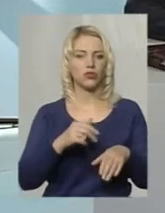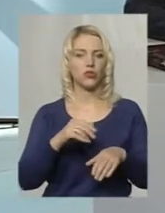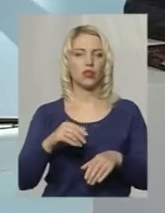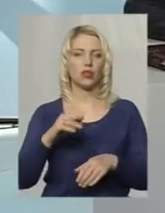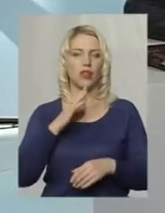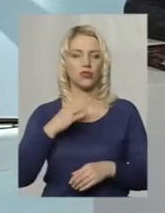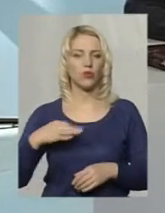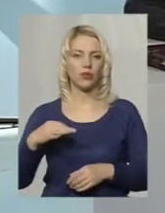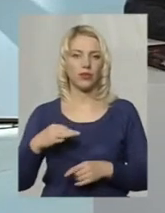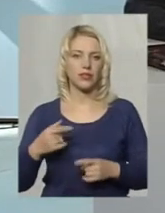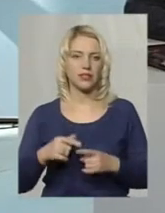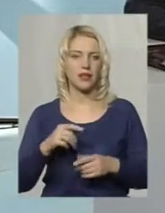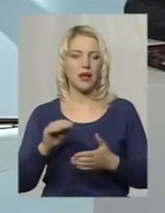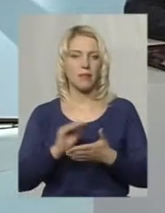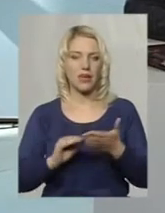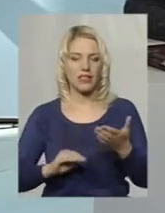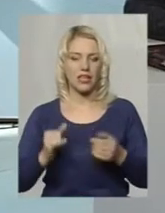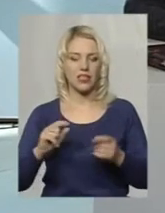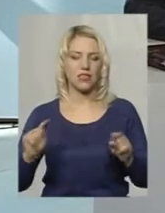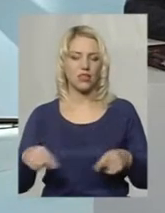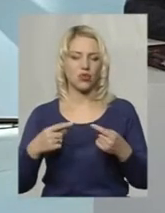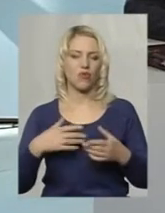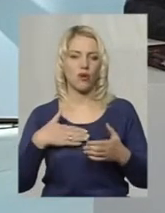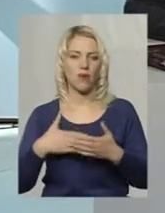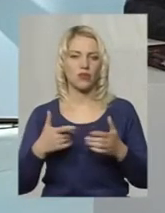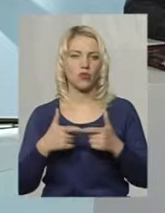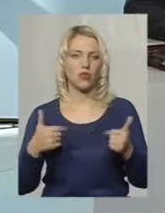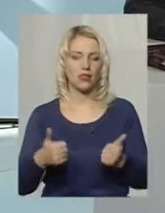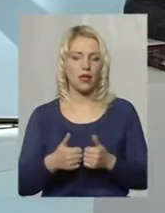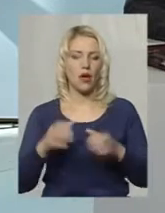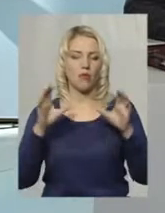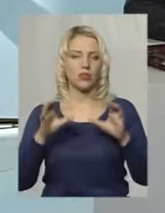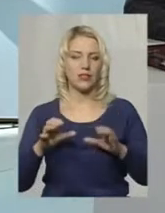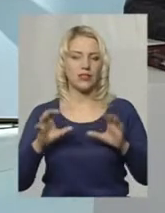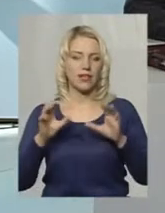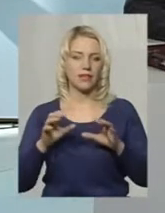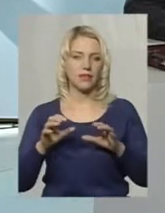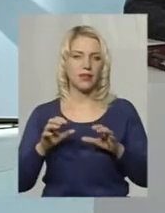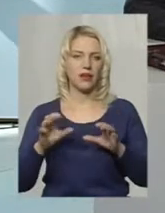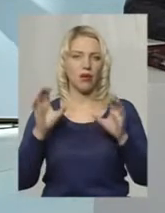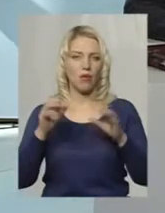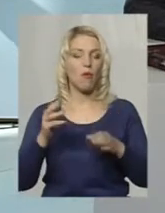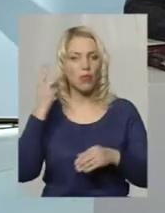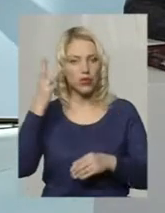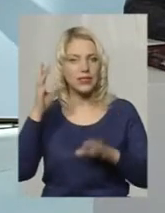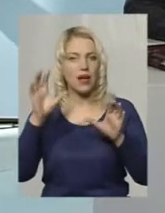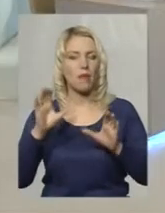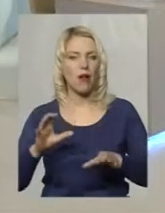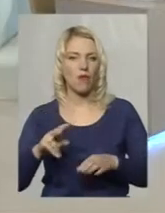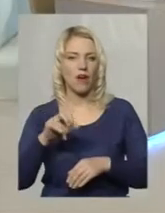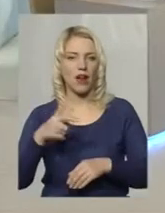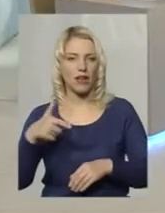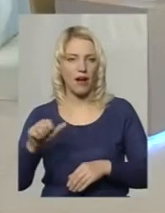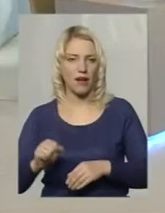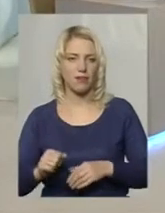Мартинюком та одним із засновників громадської організації «Подільська правова ліга» адвокатом Антоном Заболотним. Вітаю вас, панове, у темі дня.